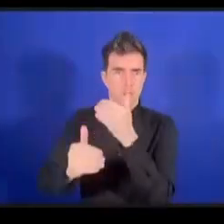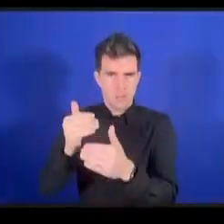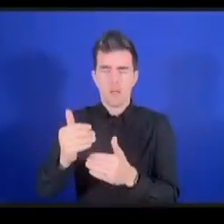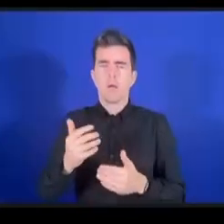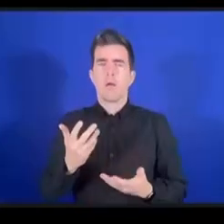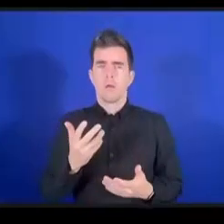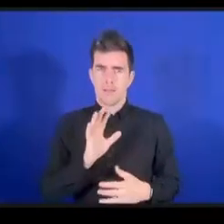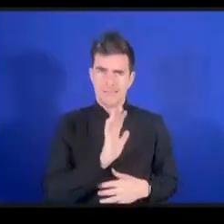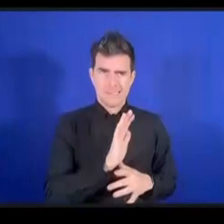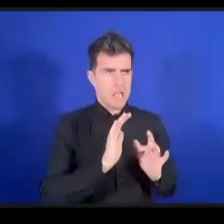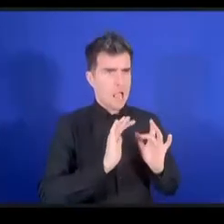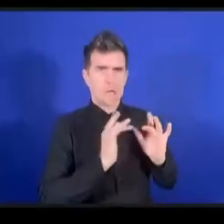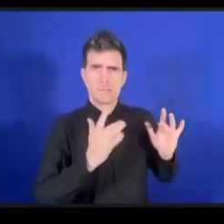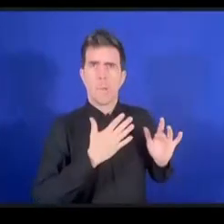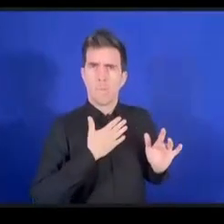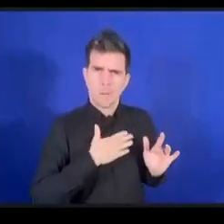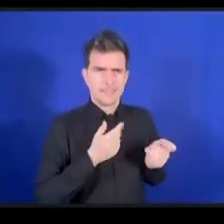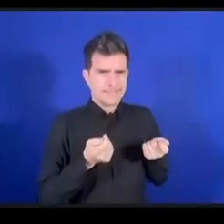الانترنت